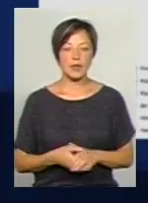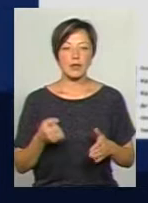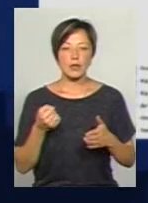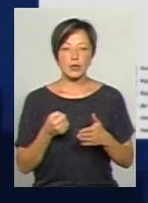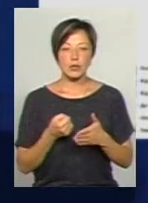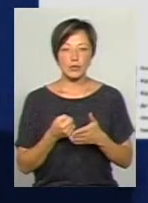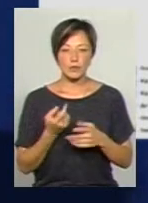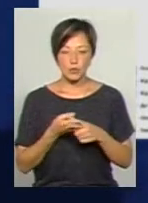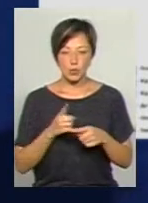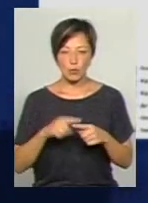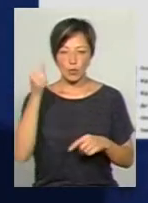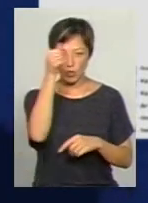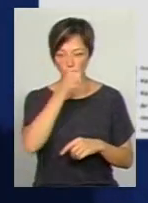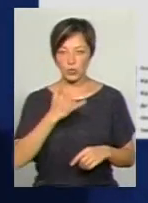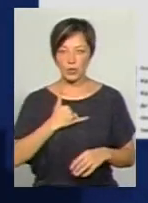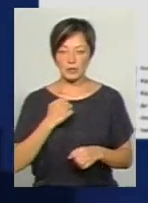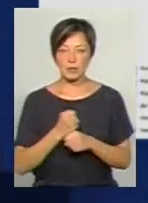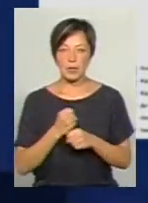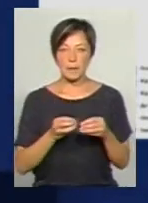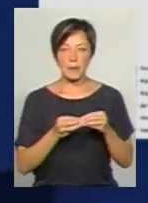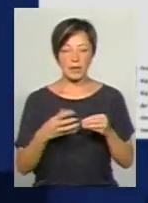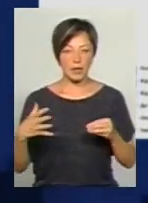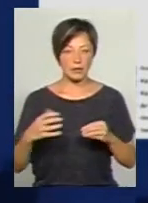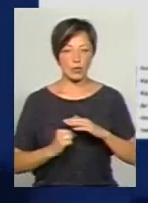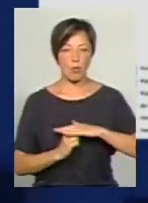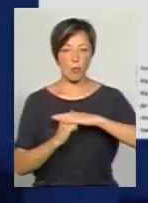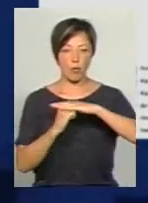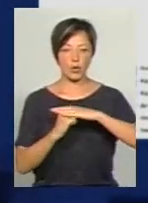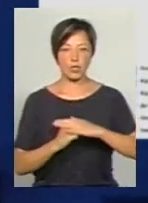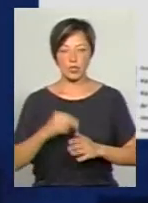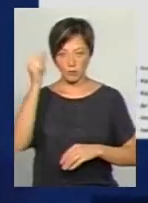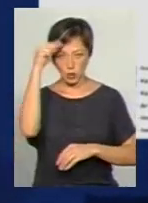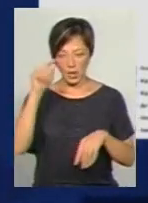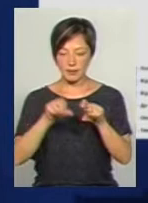У нас функціонувало 15 опорних навчальних закладів.